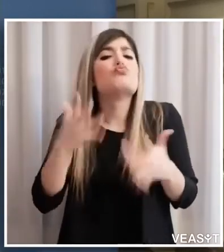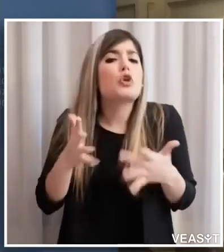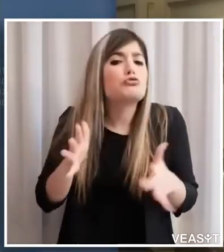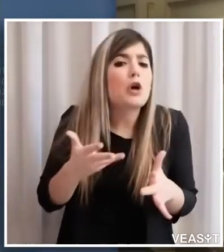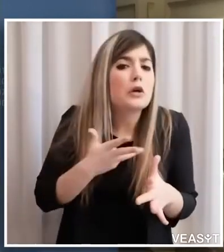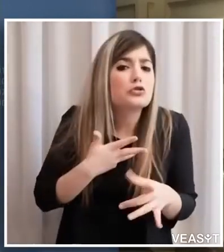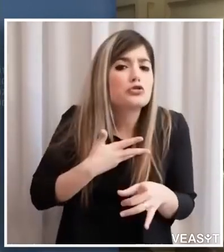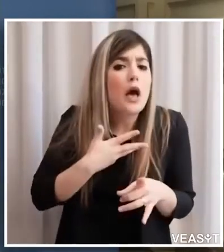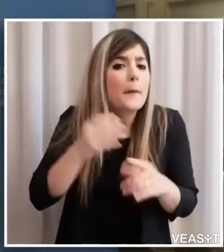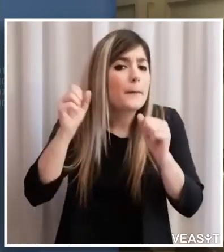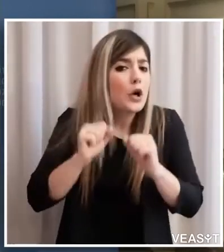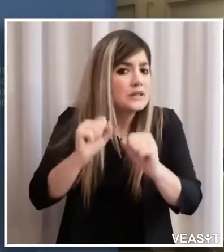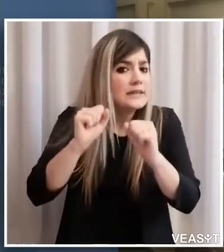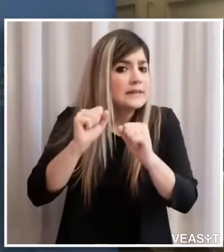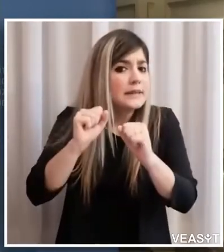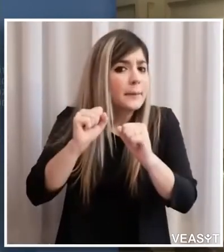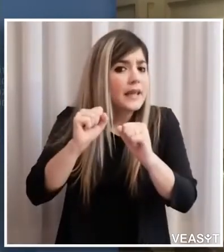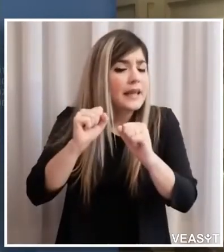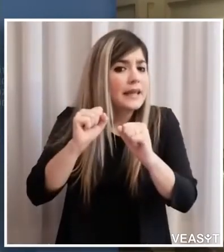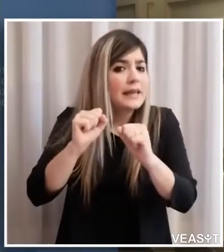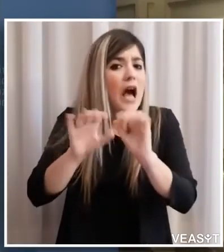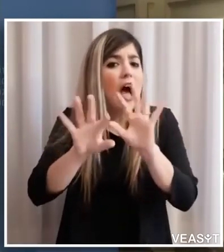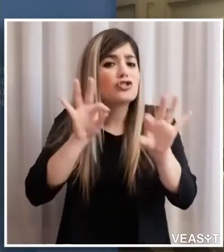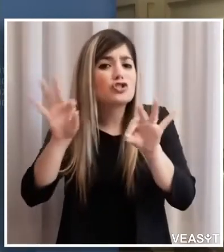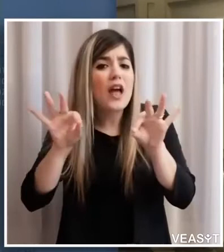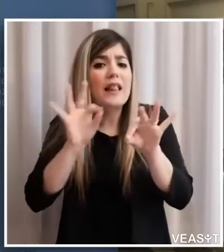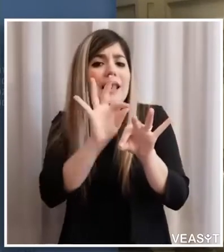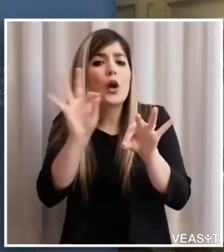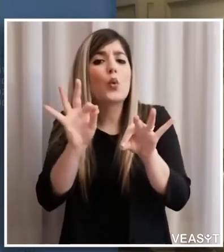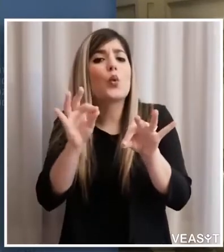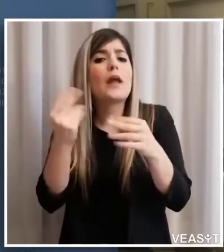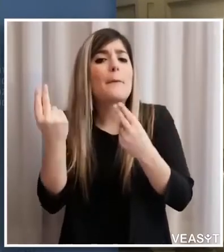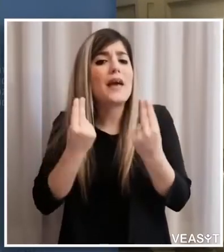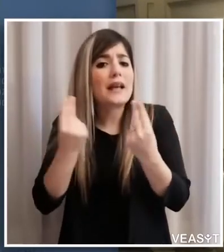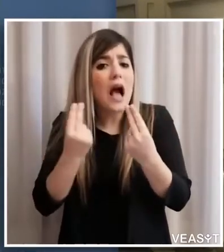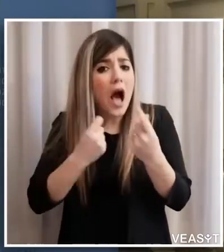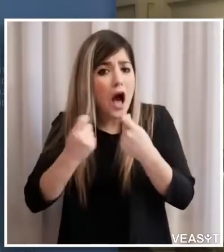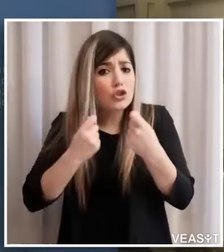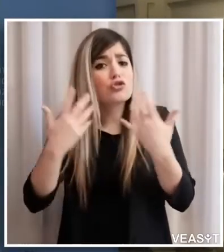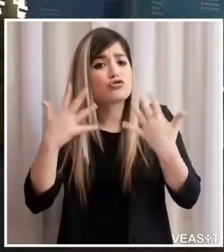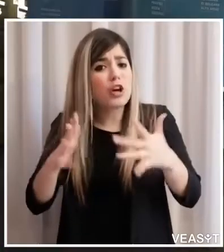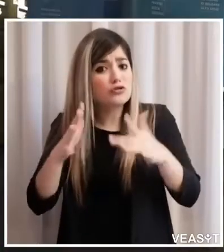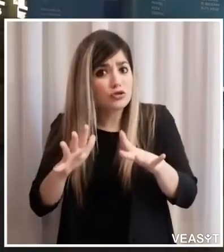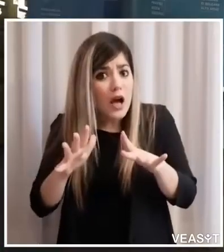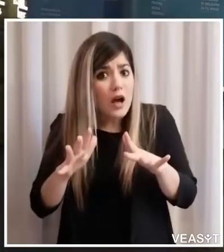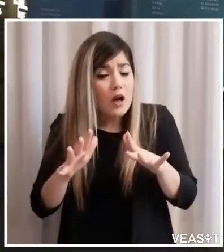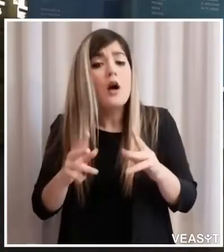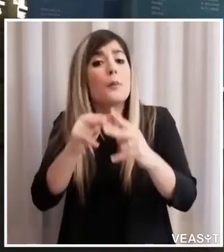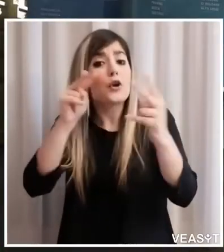possibilità cioè ci sono delle scelte che vengono operate sul mercato e se la provincia intende accolarsi i costi per questi test